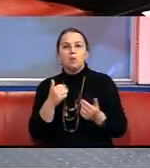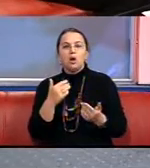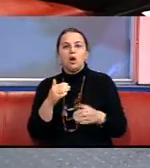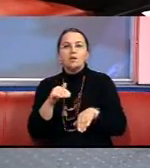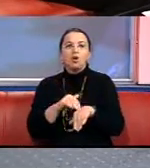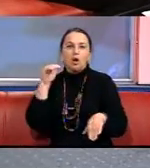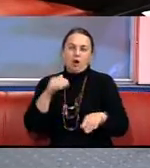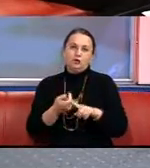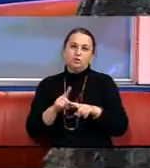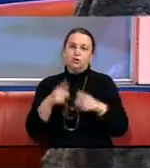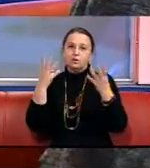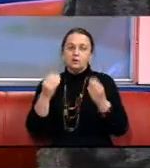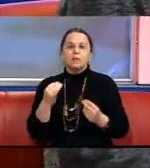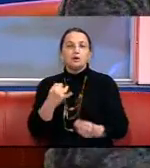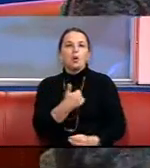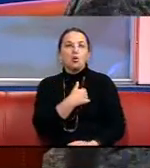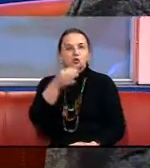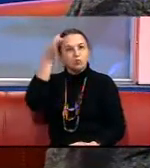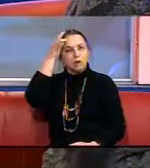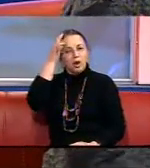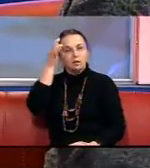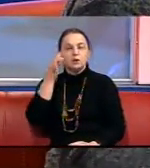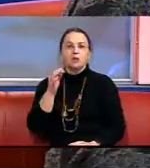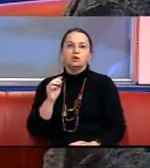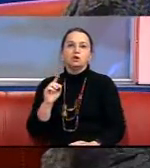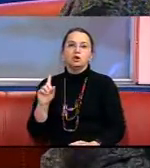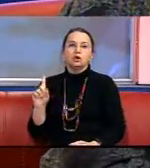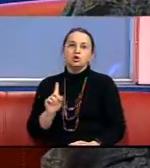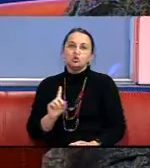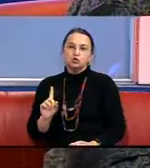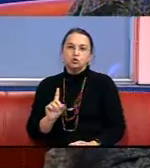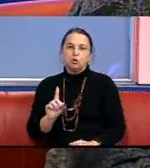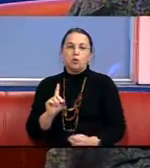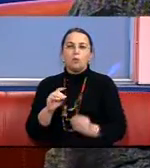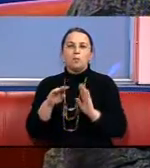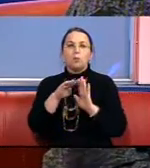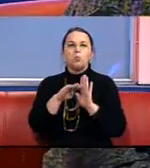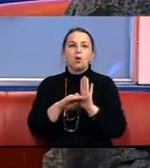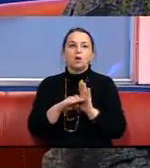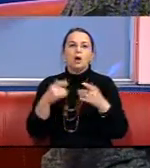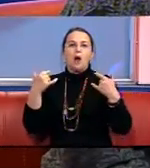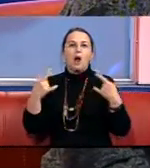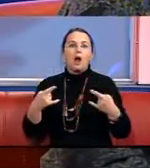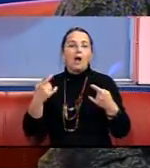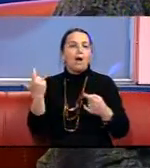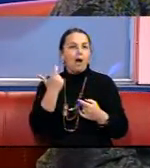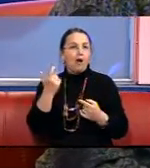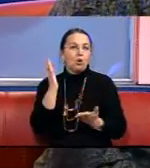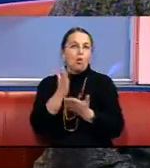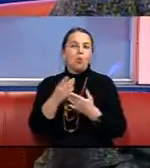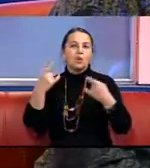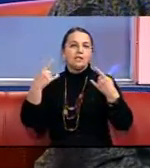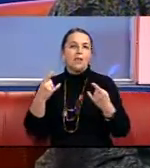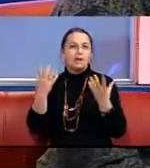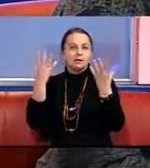цього дня І я хочу нагадати, до речі, що у програмі «Харків Онлайн День» у п'ятницю були